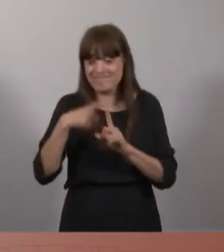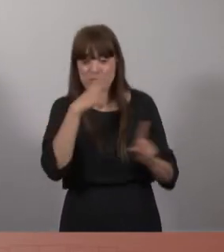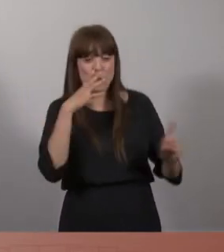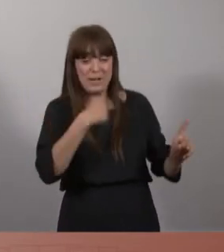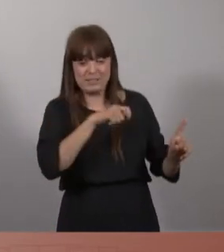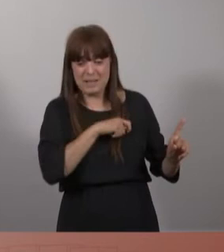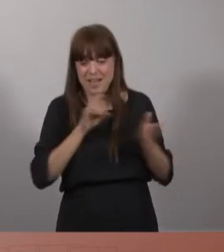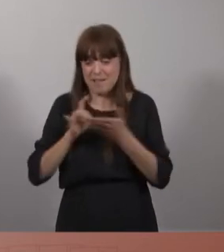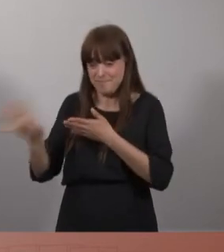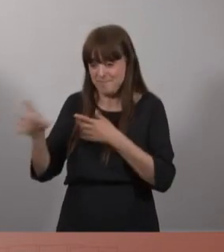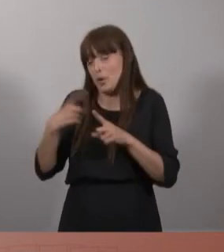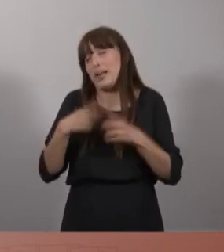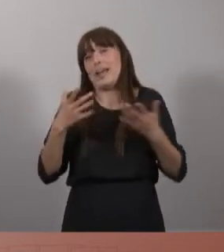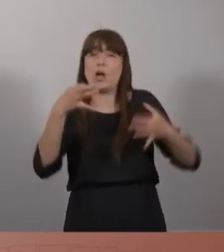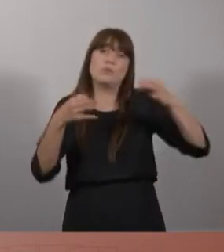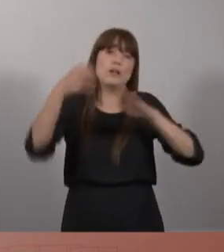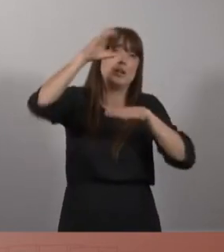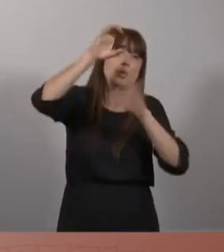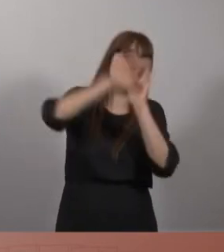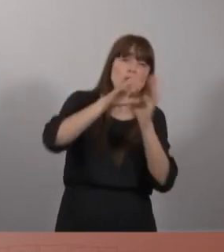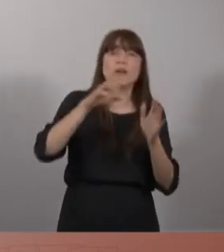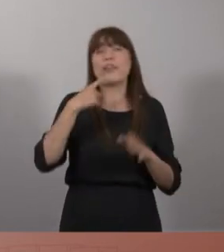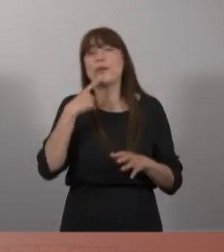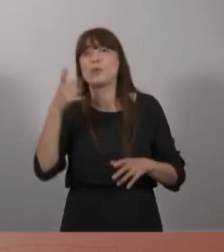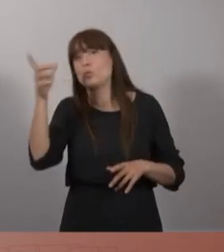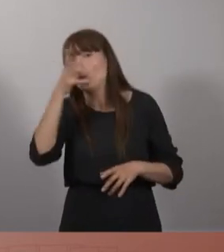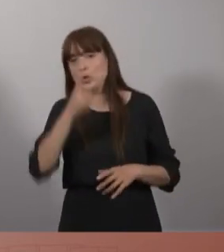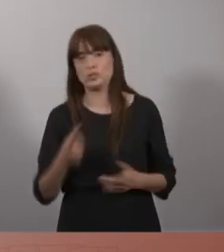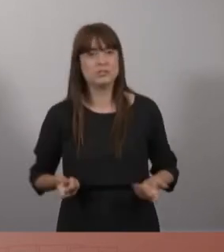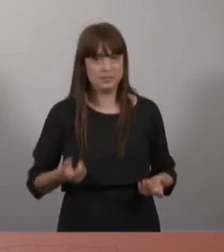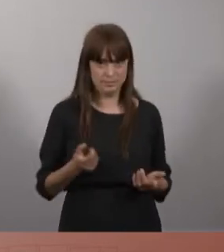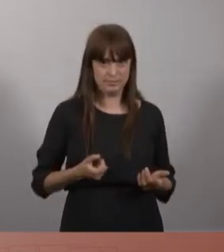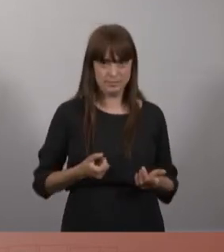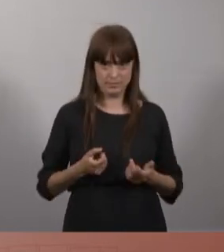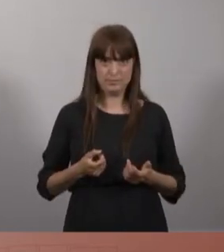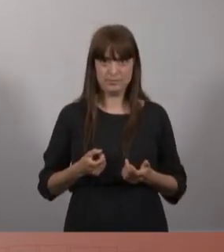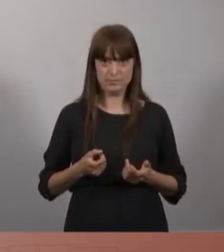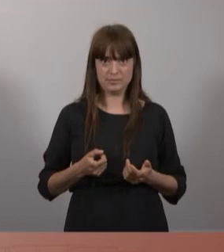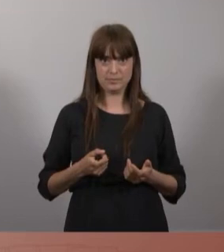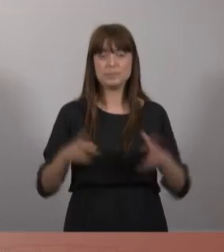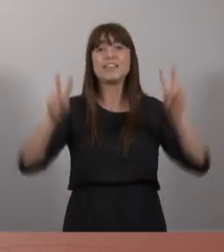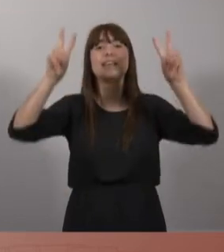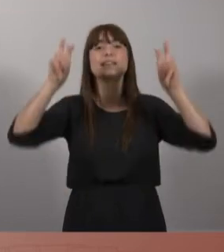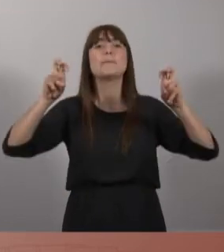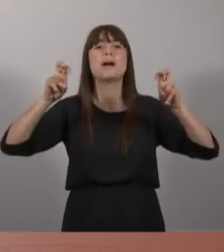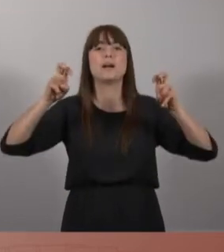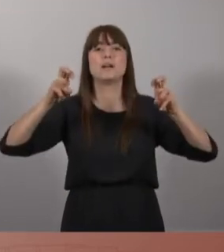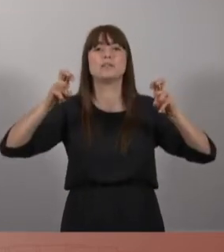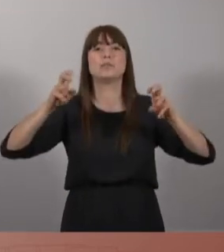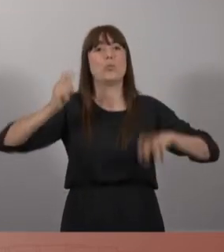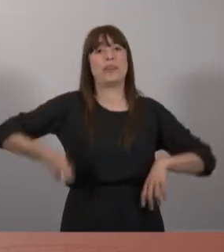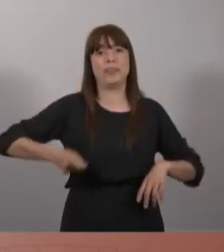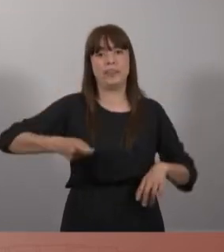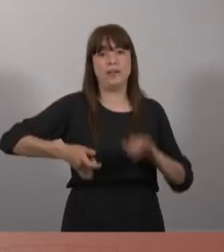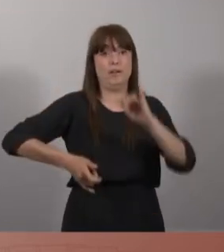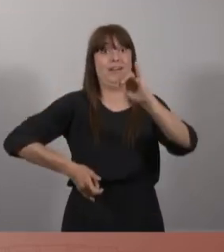de les essències del Tribunal Constitucional. No tenim capacitat legislativa tampoc per intervenir en processos judicials on es